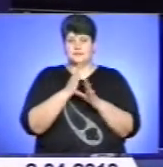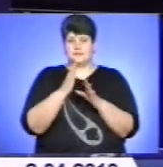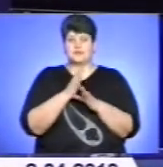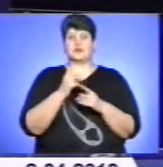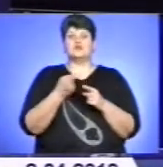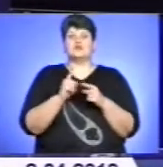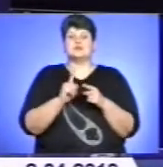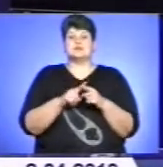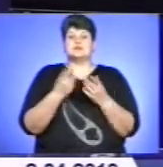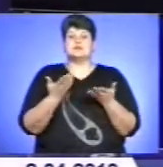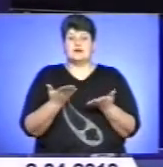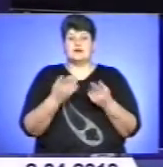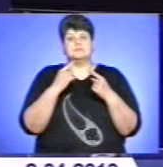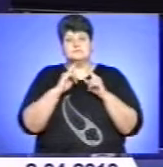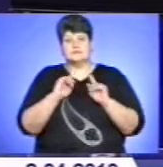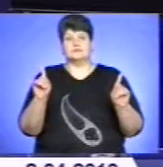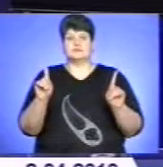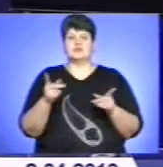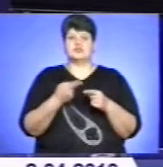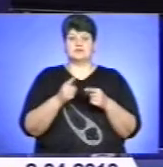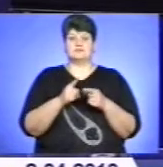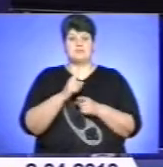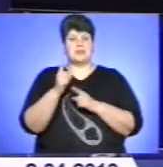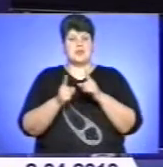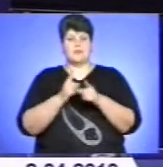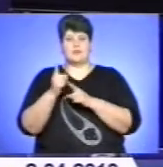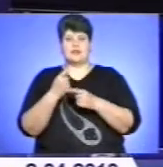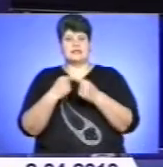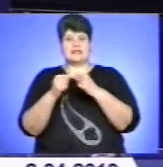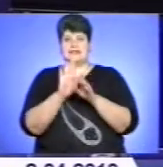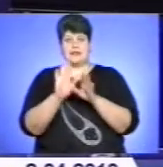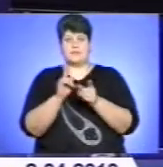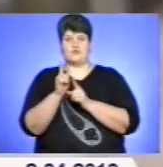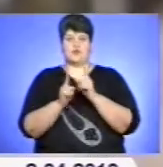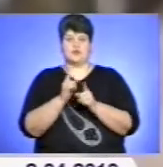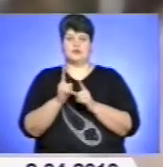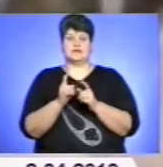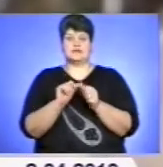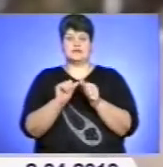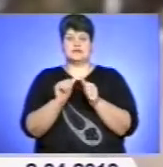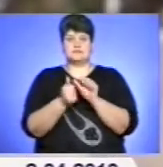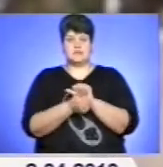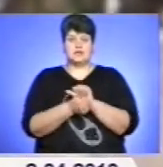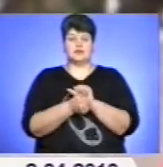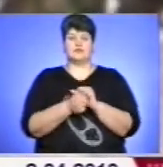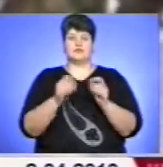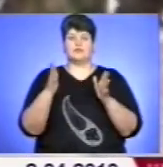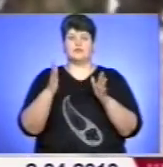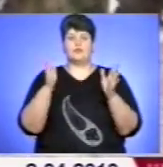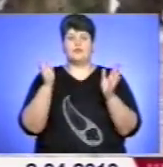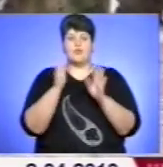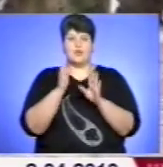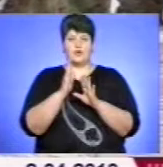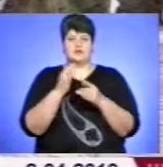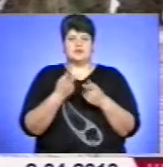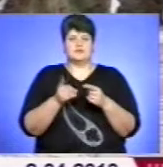Що це – рідкісна аномалія чи незворотні зміни у природі? Про це у сюжеті. Межі між порами року стають все більш